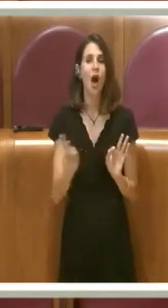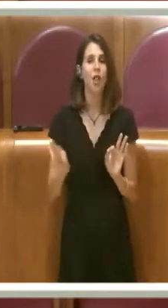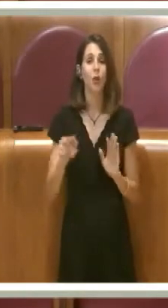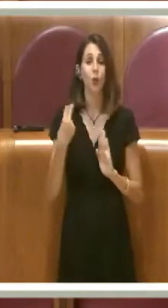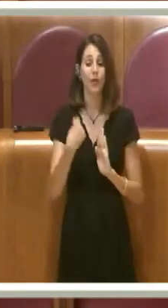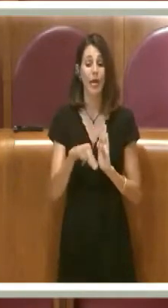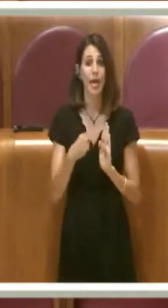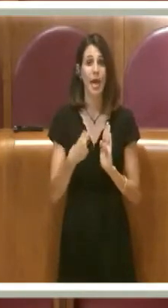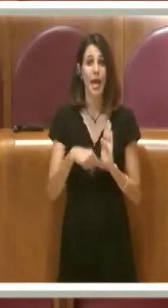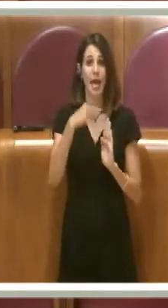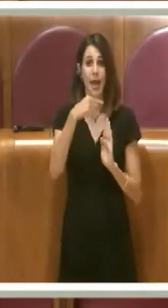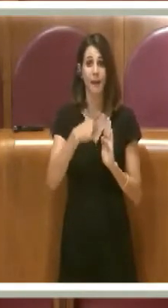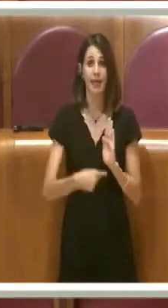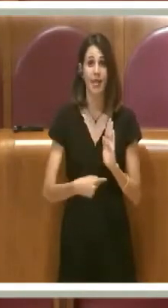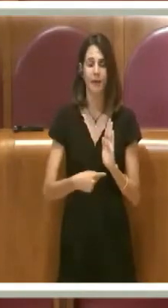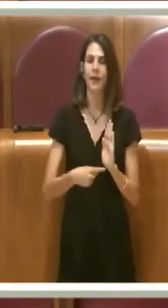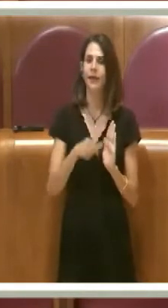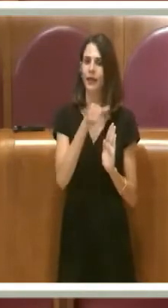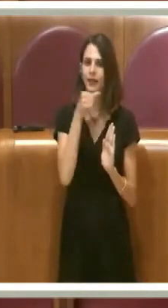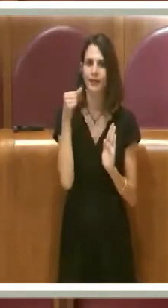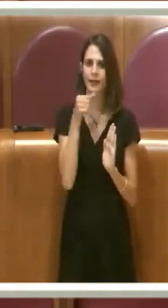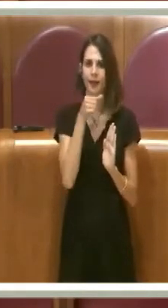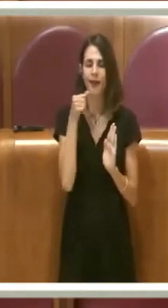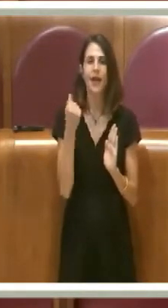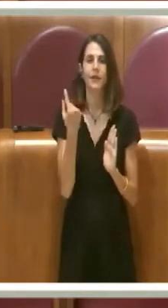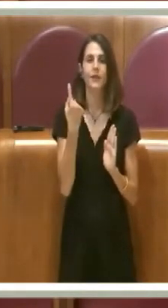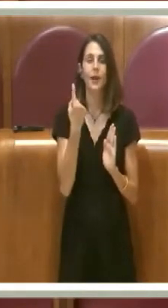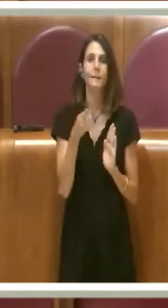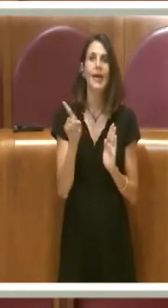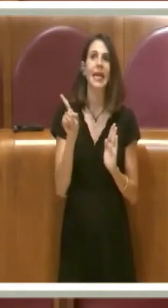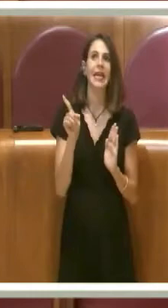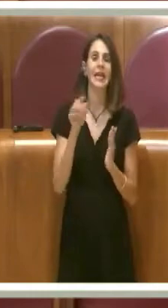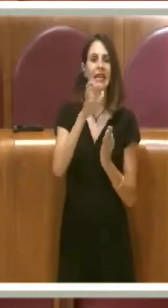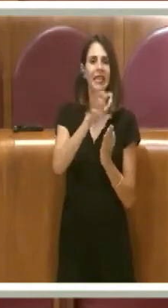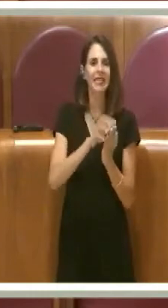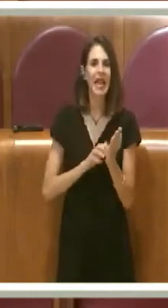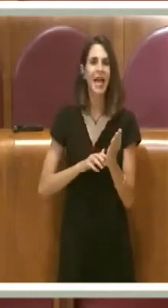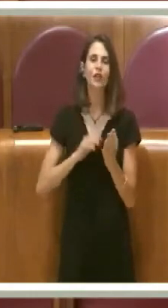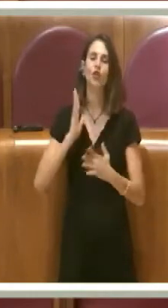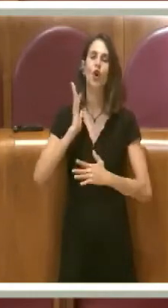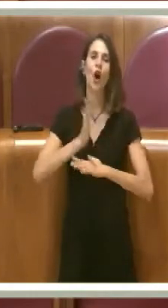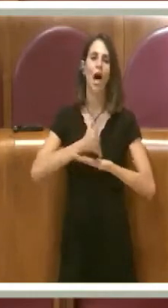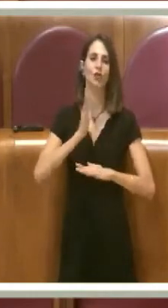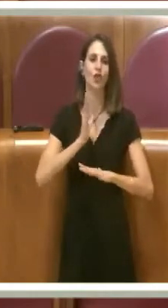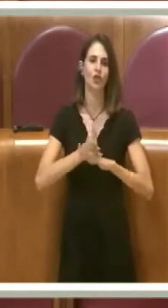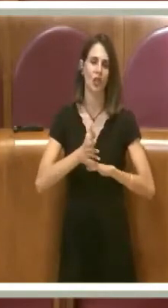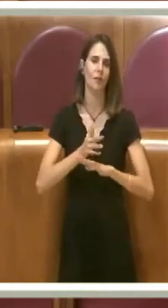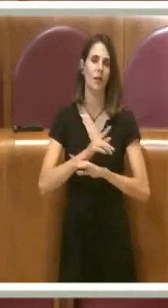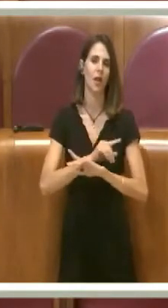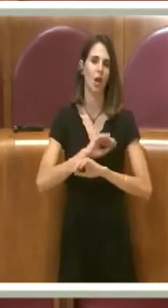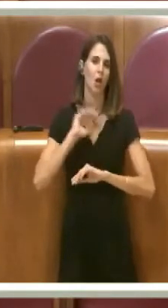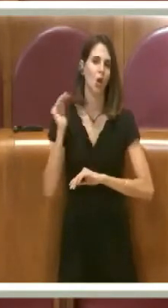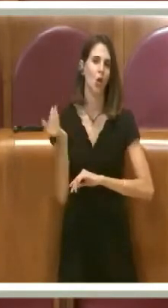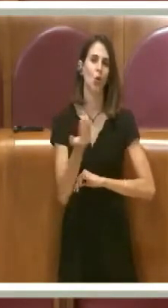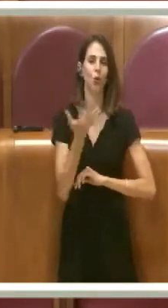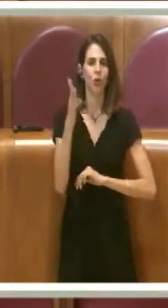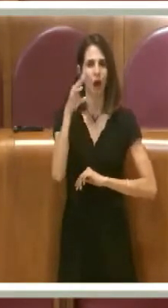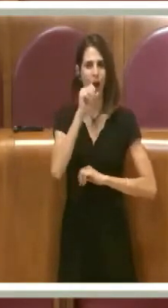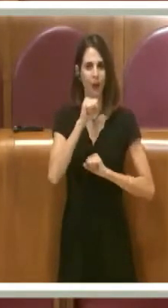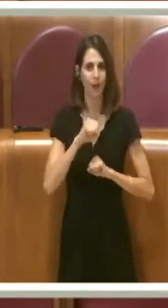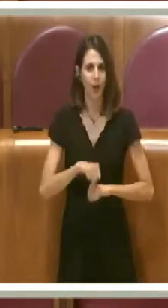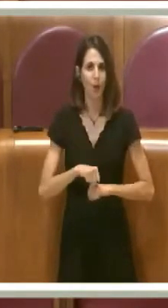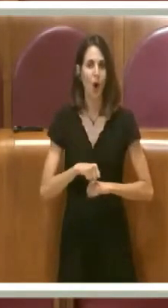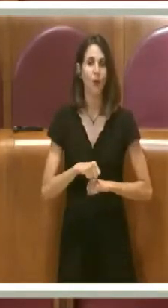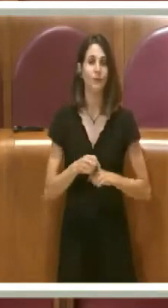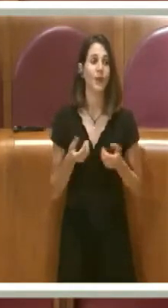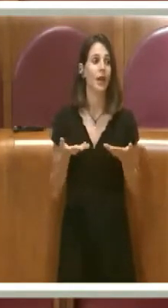a, come dire, rendere il testo fruibile e accessibile e quindi, ecco qui,